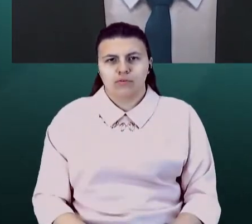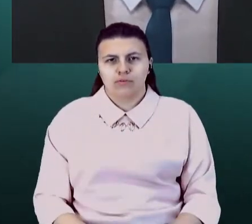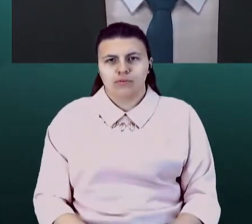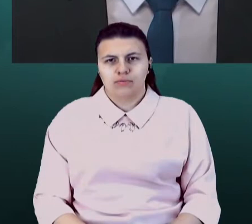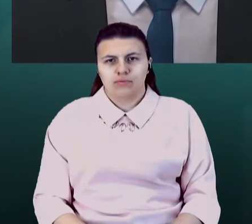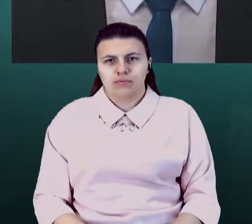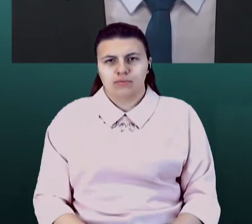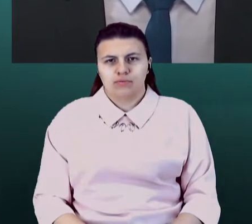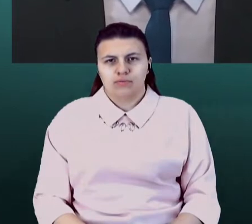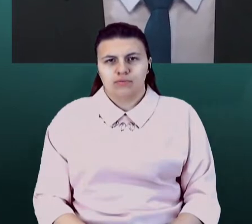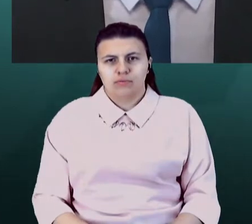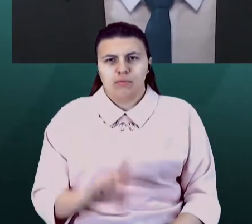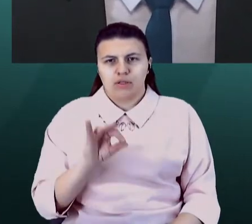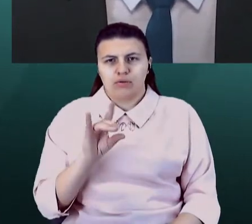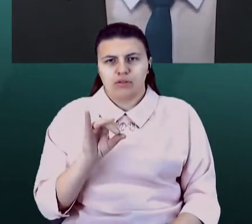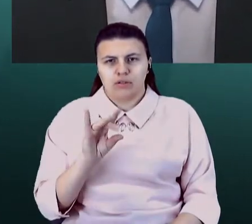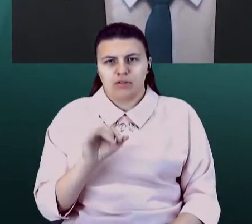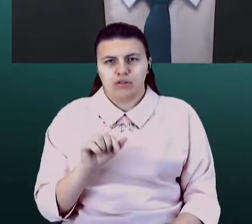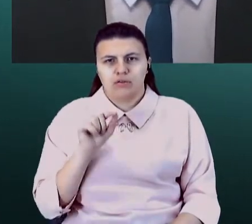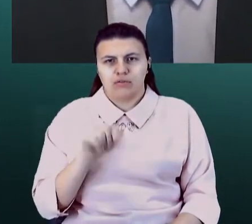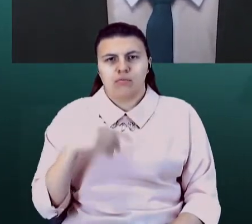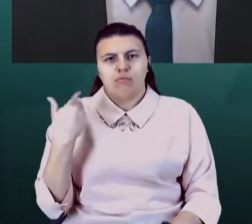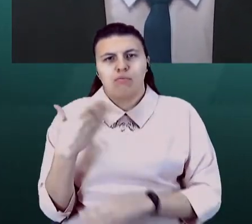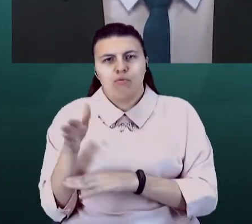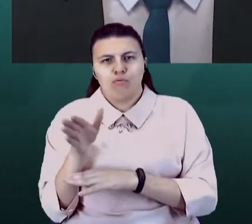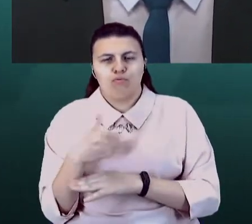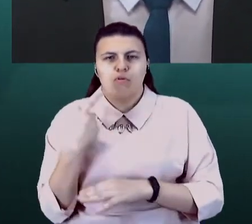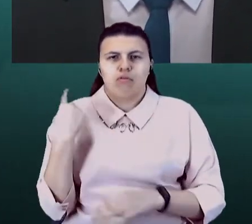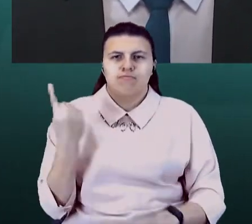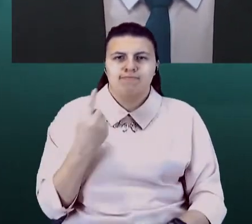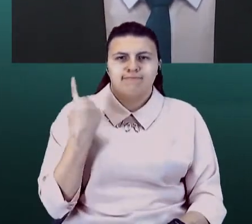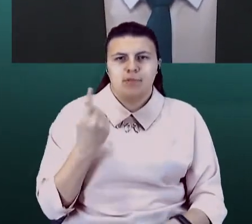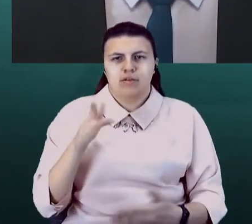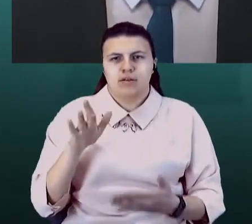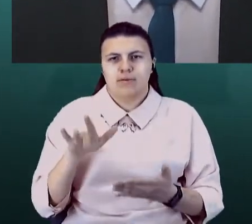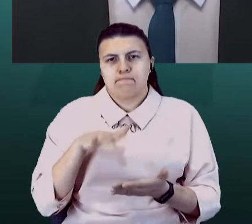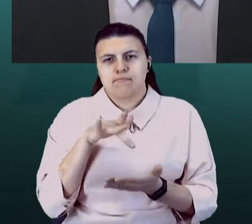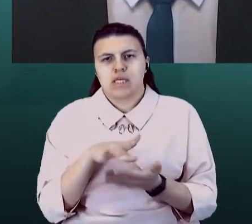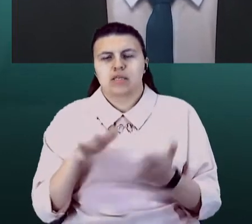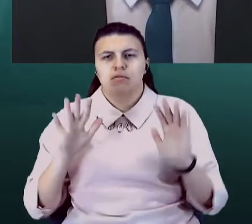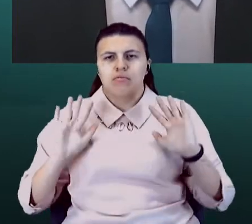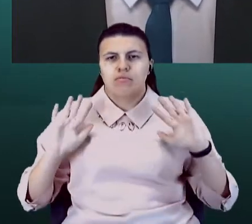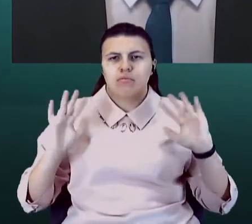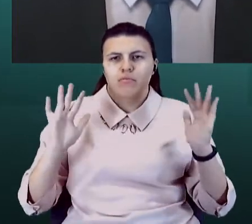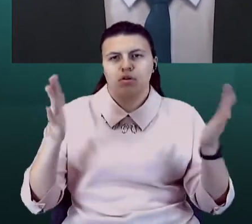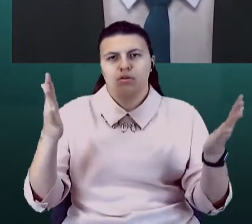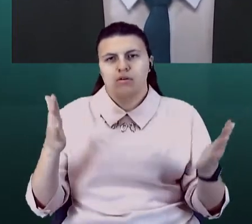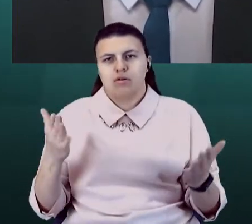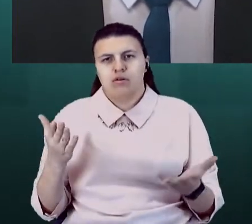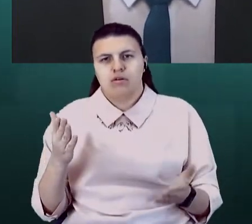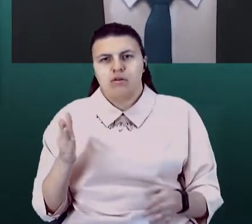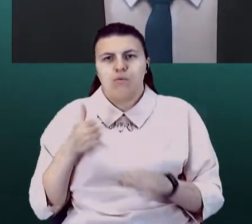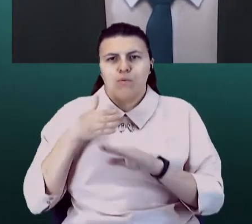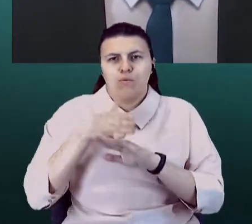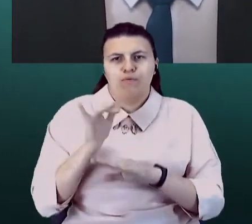Дивіться, пане Олександре, в той же час прогулянками містом, парками, поїздки до лісу, чи походи в гості, поки що ніхто не скасовує.